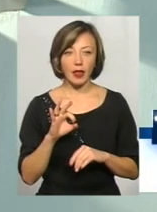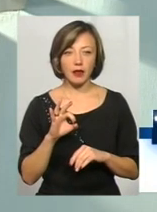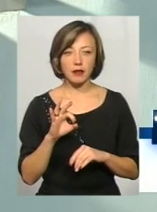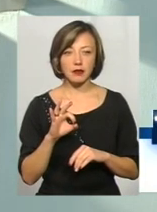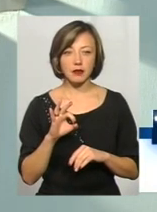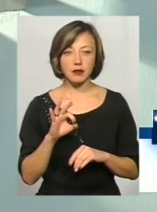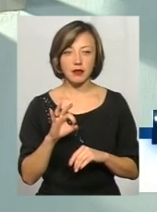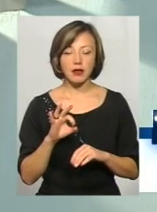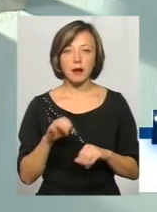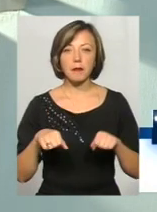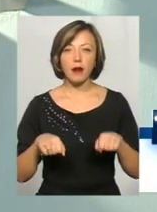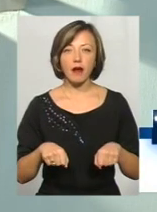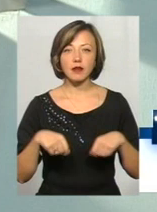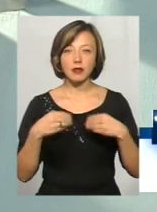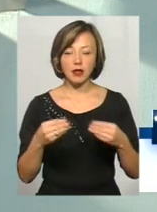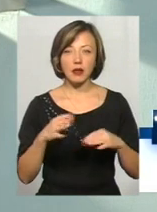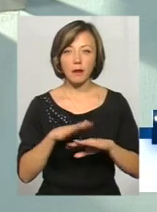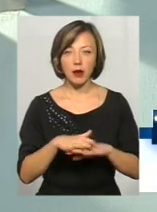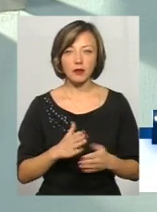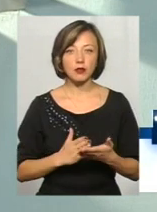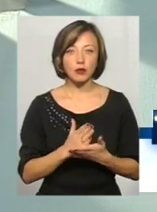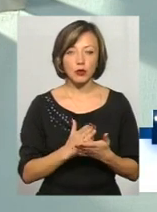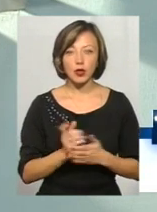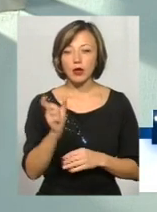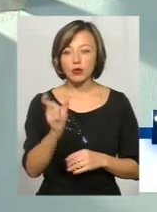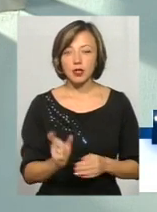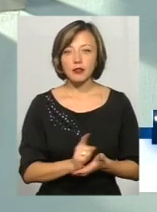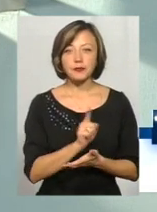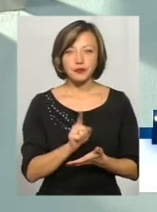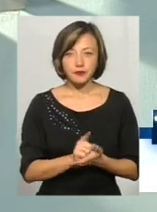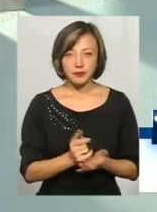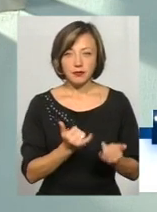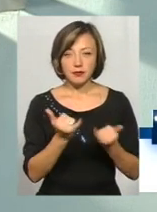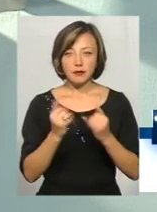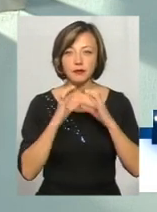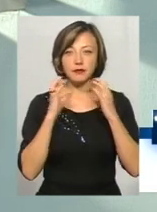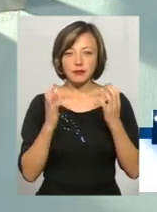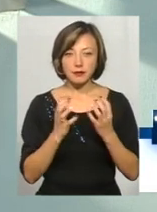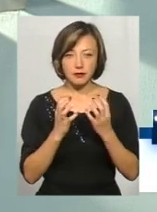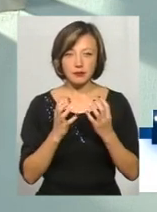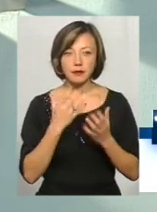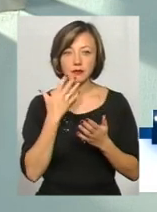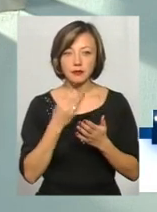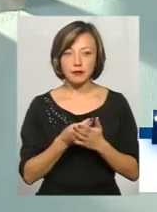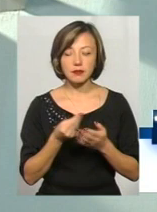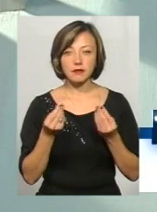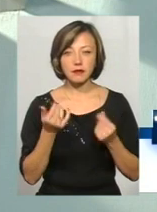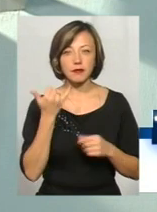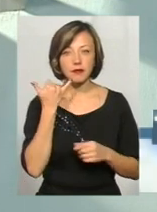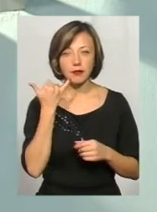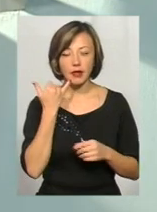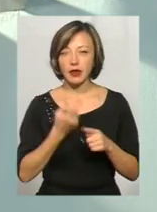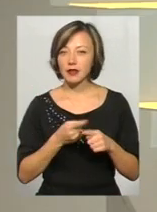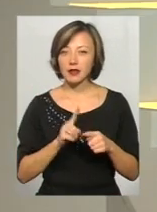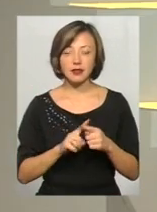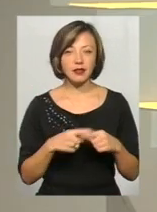правила надання банковських послуг, клієнт зобов'язаний забезпечений збереження свого фінансового телефона. Знаєте,